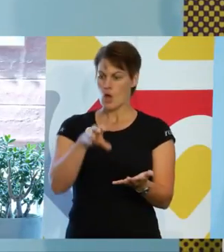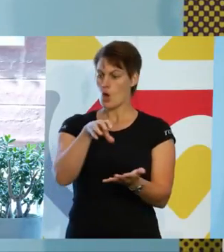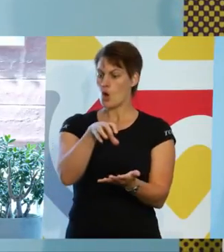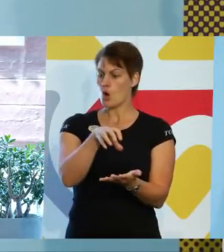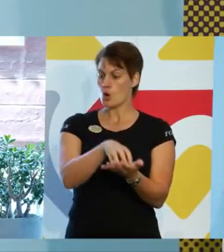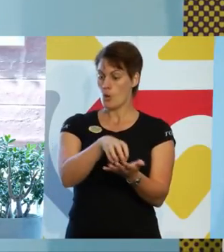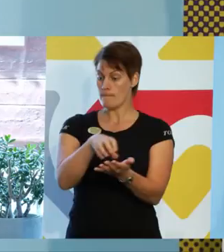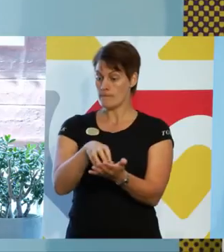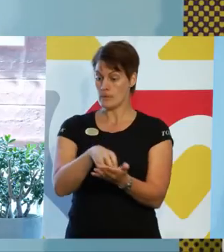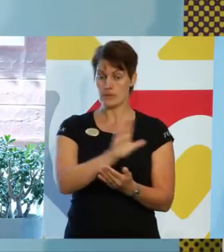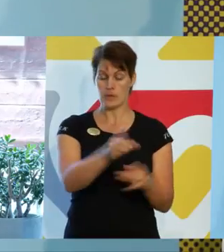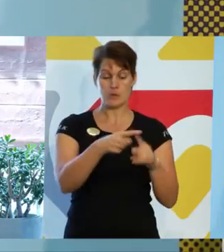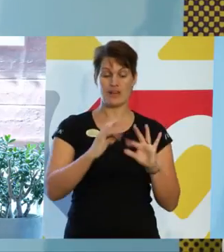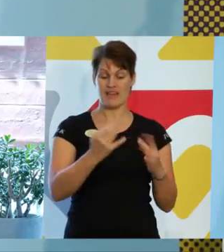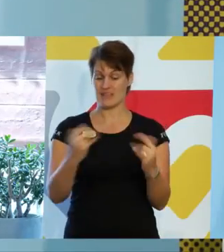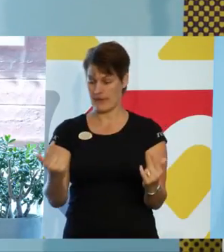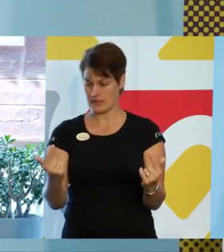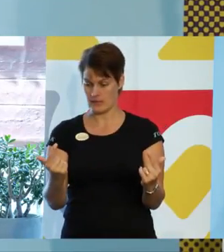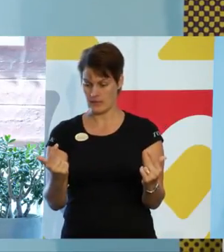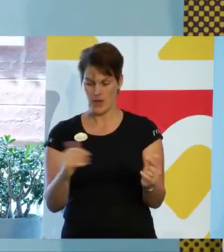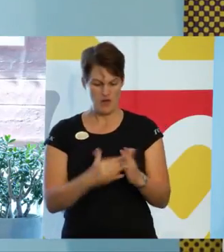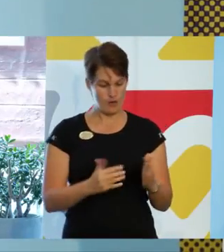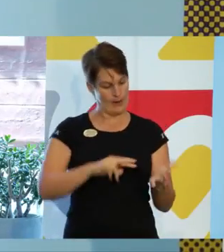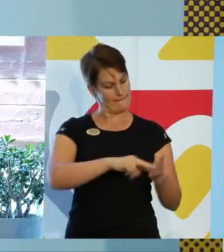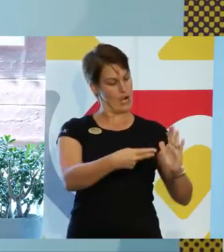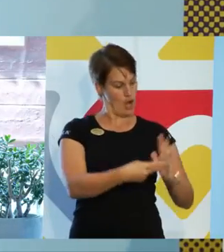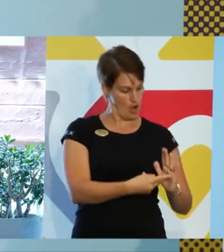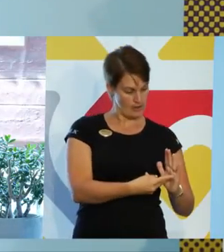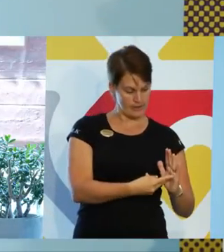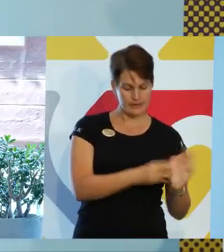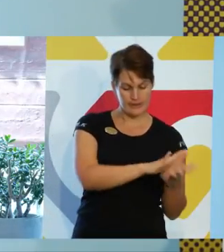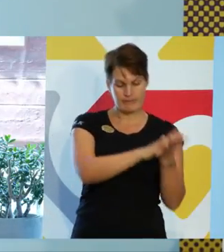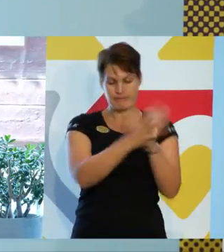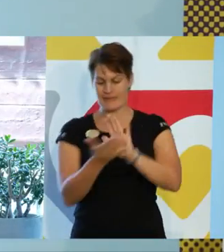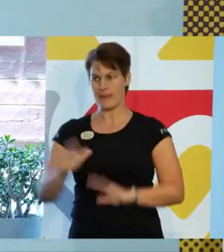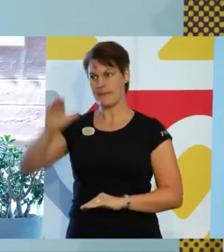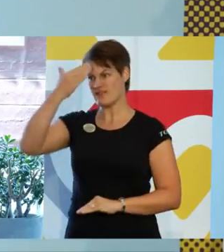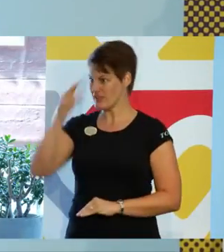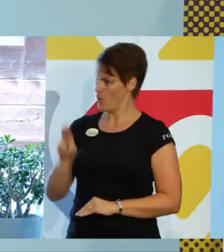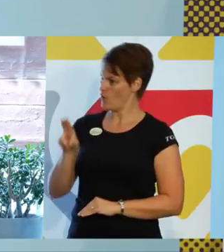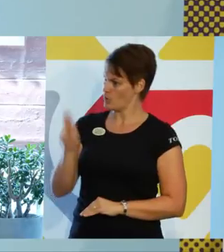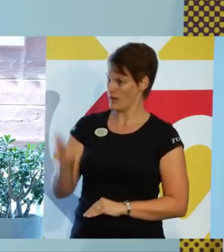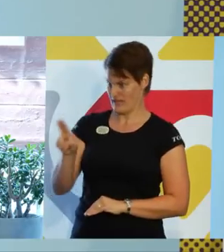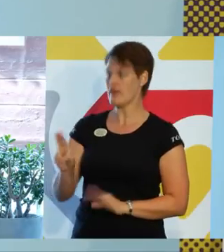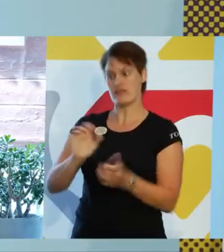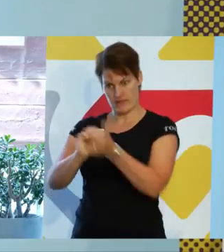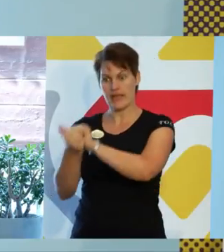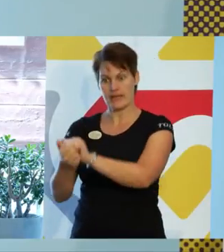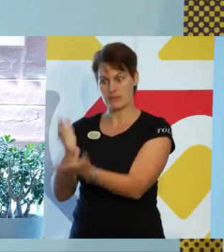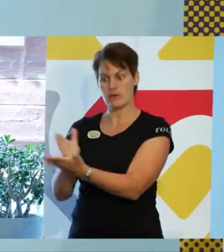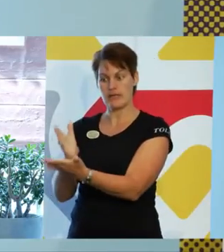verksamhetsutveckling gå från planer till medvetna och konkreta förändringsprocesser?